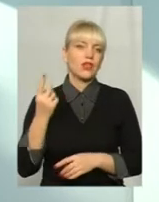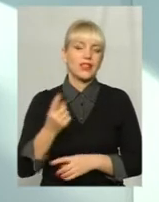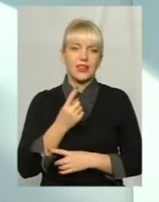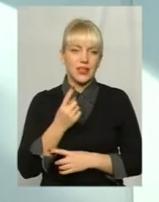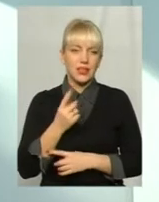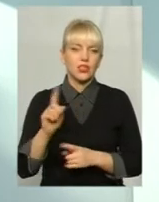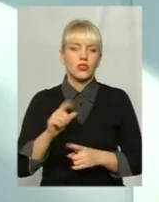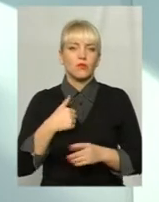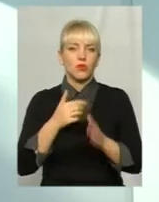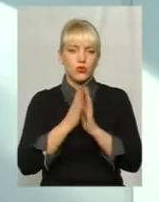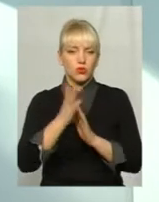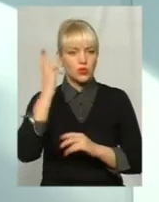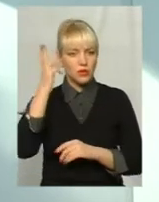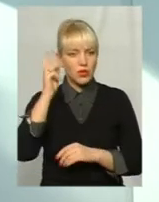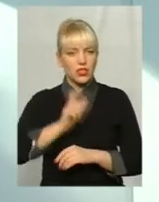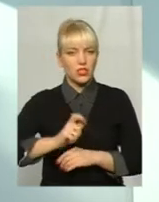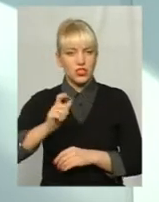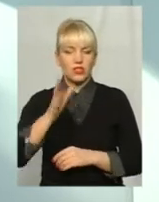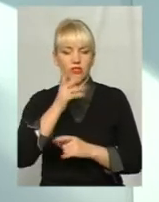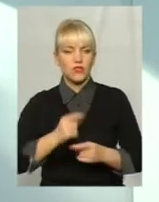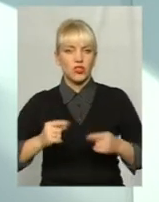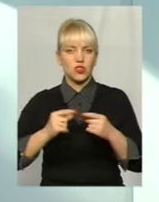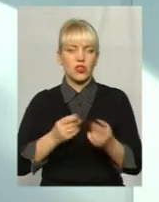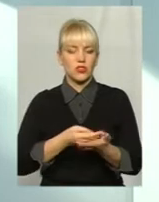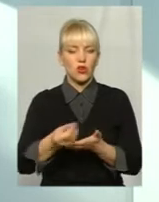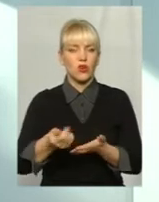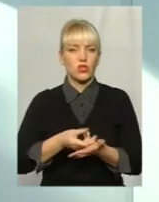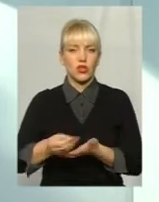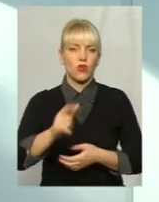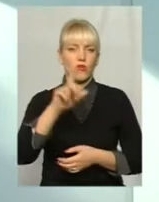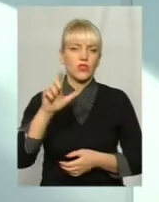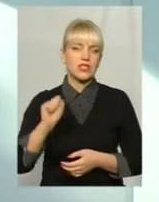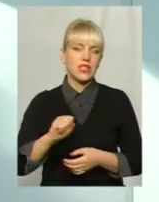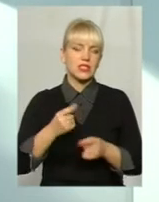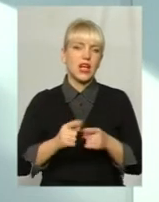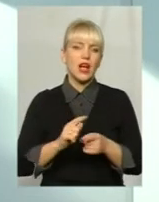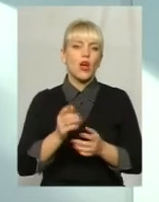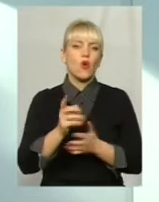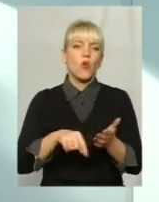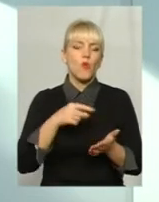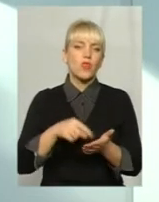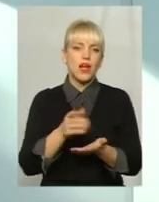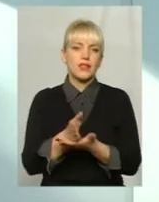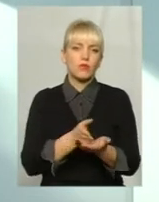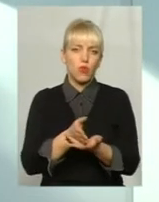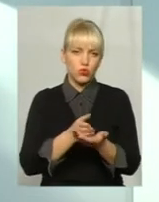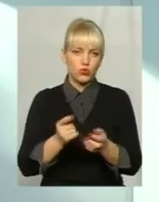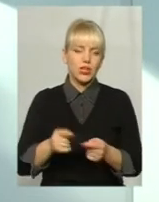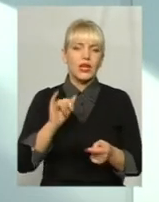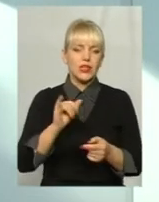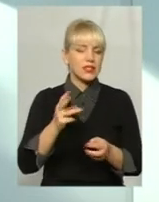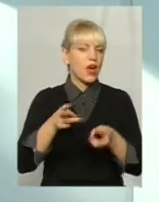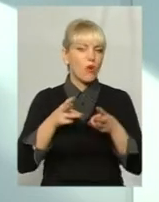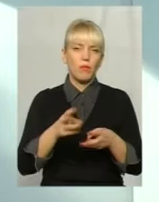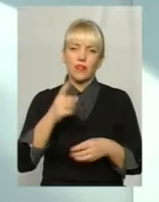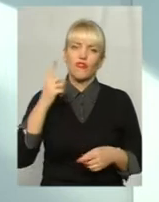я прошу хмельничан, щоб своєчасно розраховувати за житлово-комунальні послуги, які отримуємо. За опалення в першу чергу.